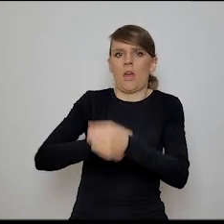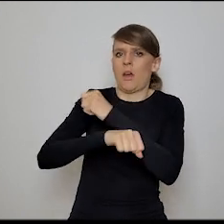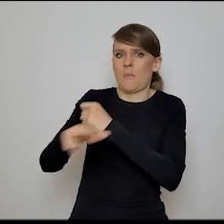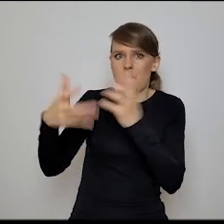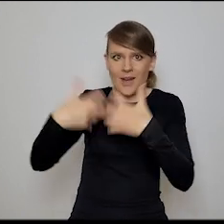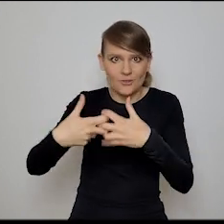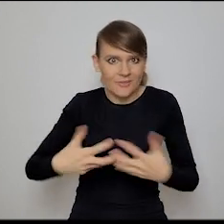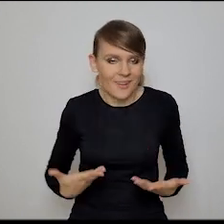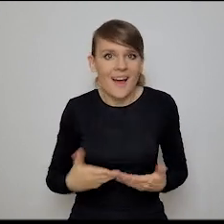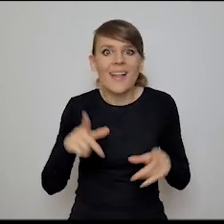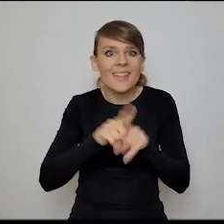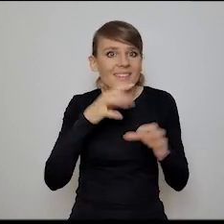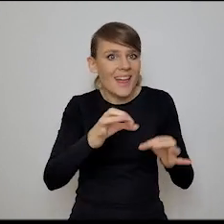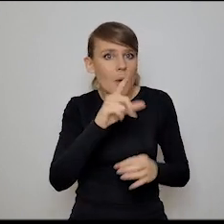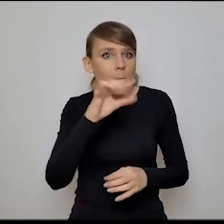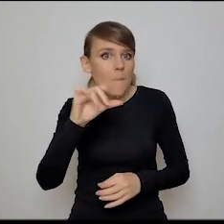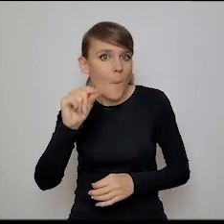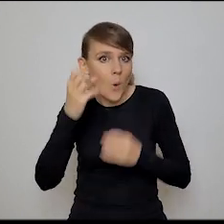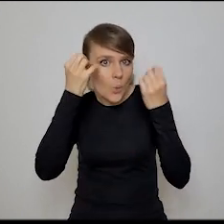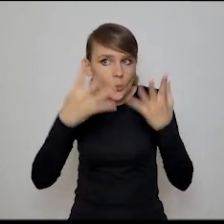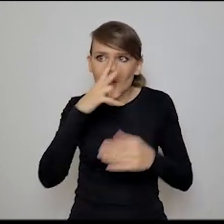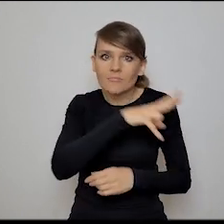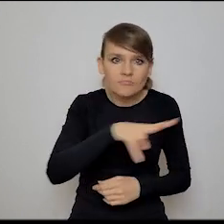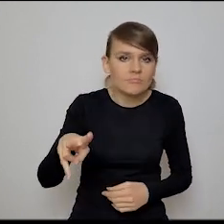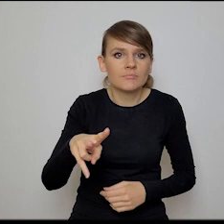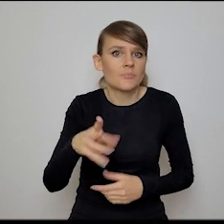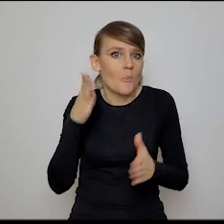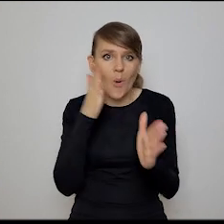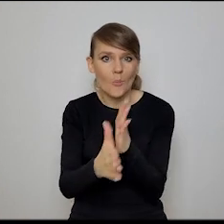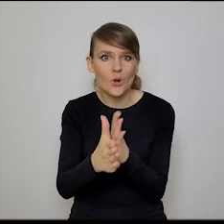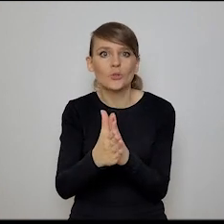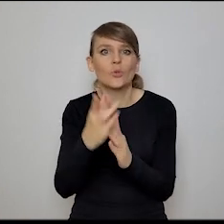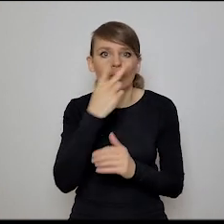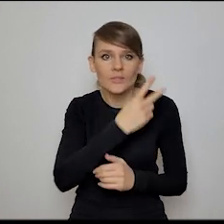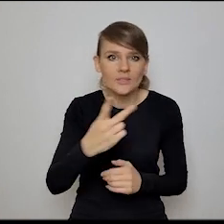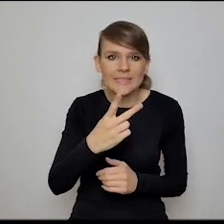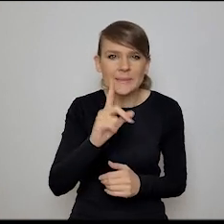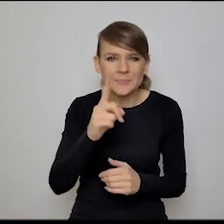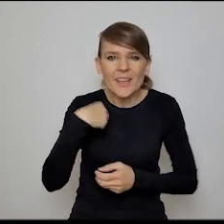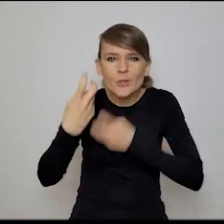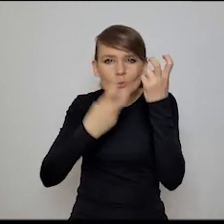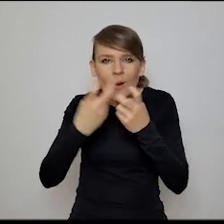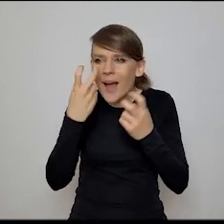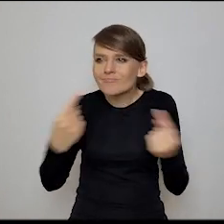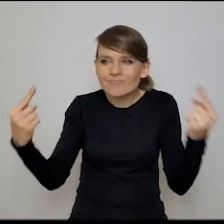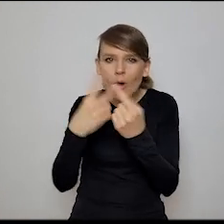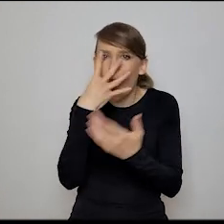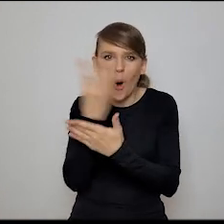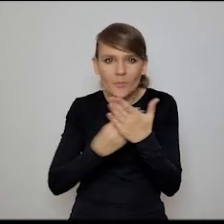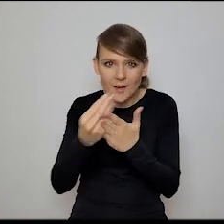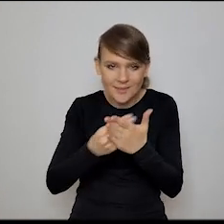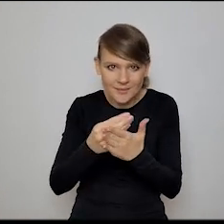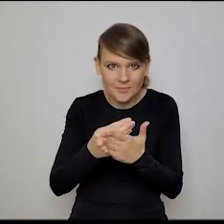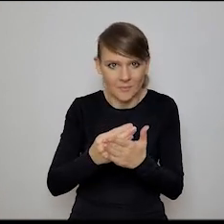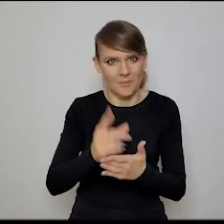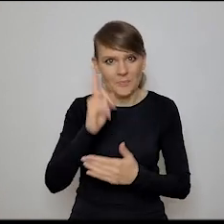popkultury, no to za chwilę widzimy, wiesz, widzimy po prostu, ja tutaj szukam jakiegoś dobrego obrazka, ale